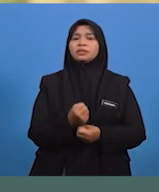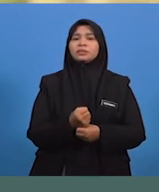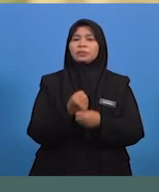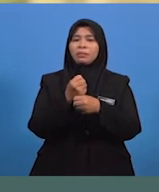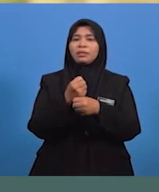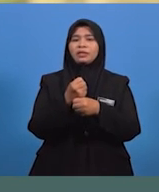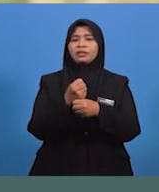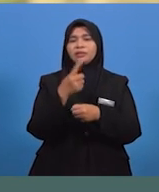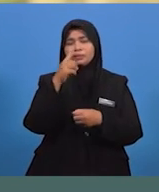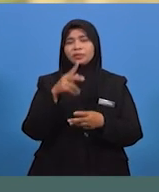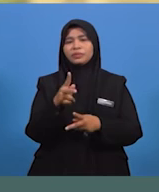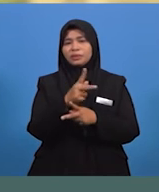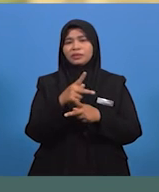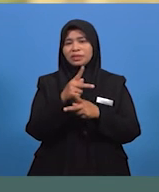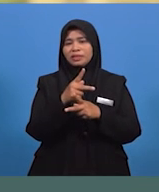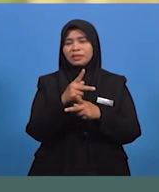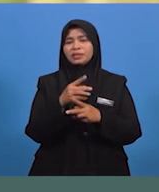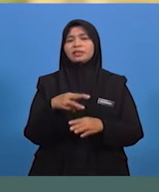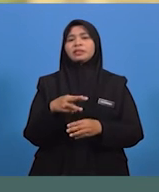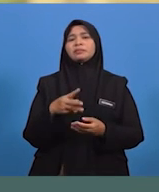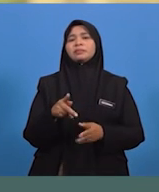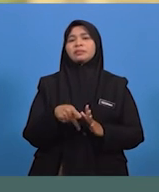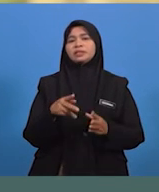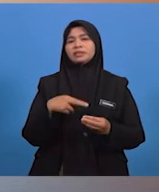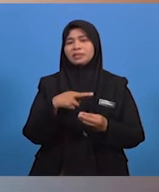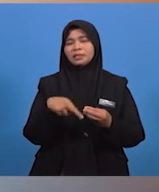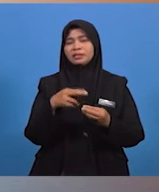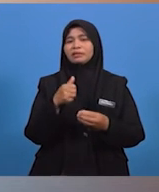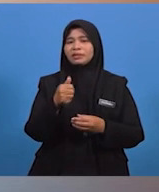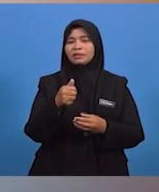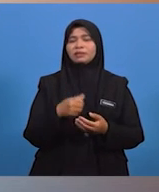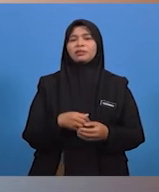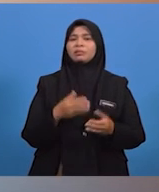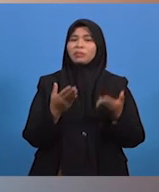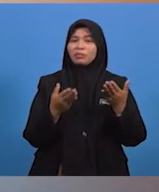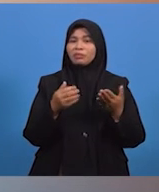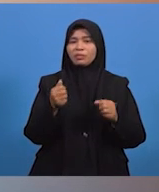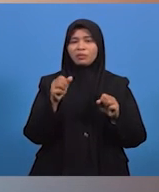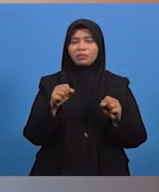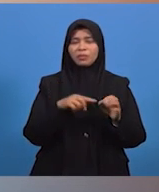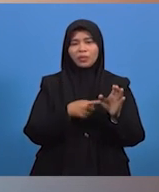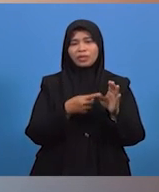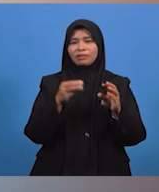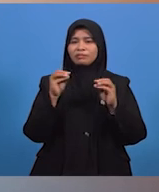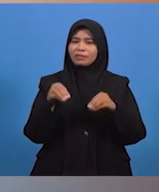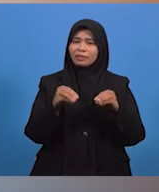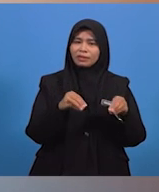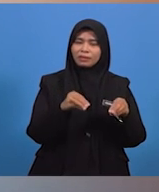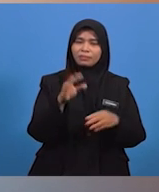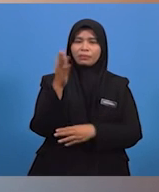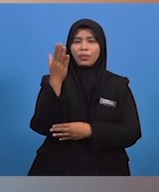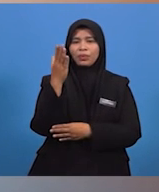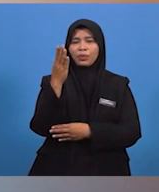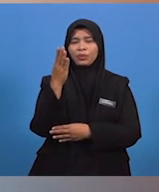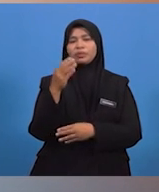menjaga persekitaran anda? Mungkin anda boleh bermula dengan menanam pokok-pokok bersama rakan-rakan